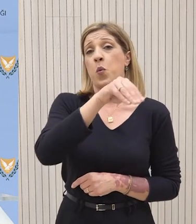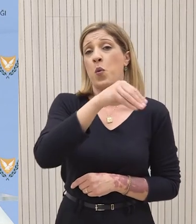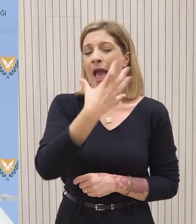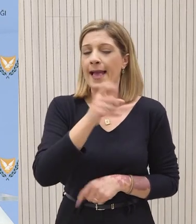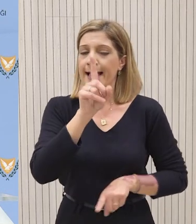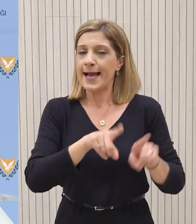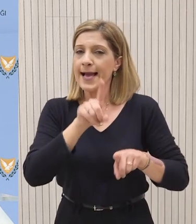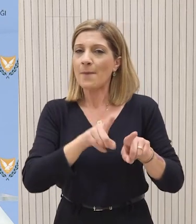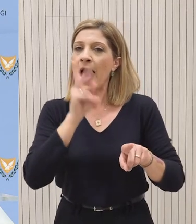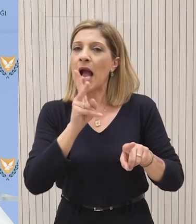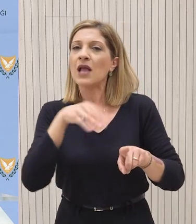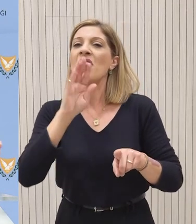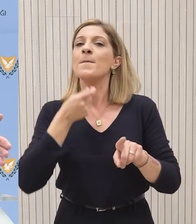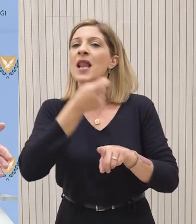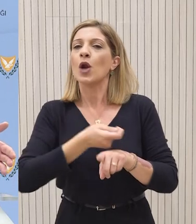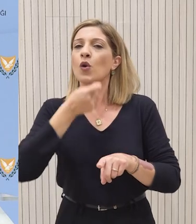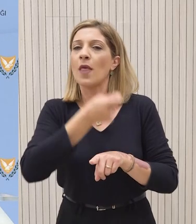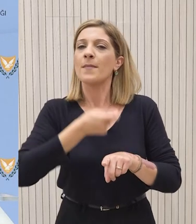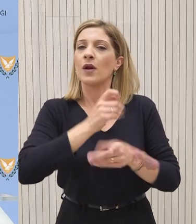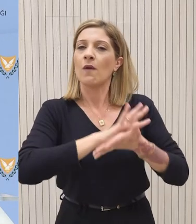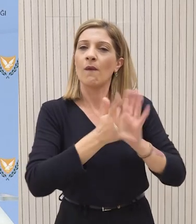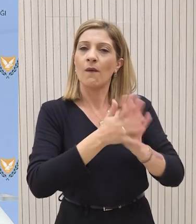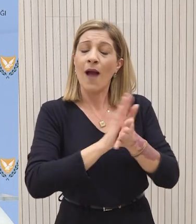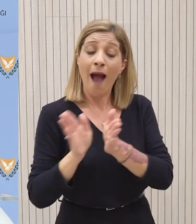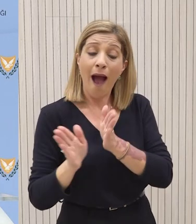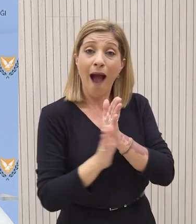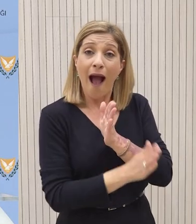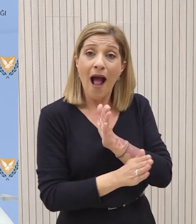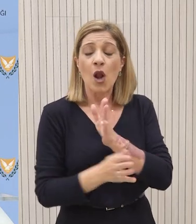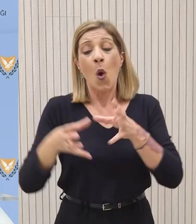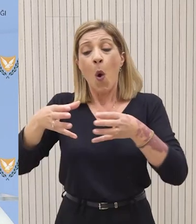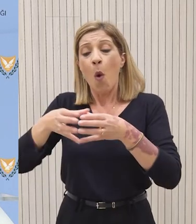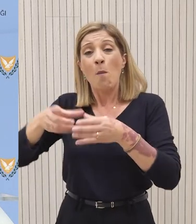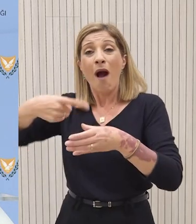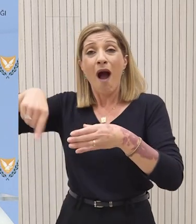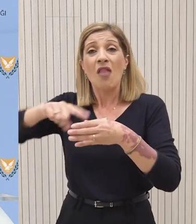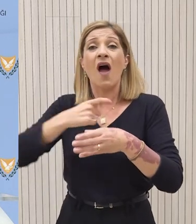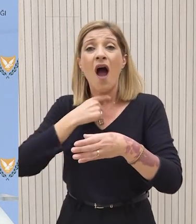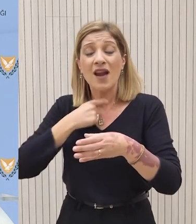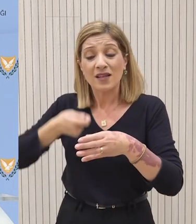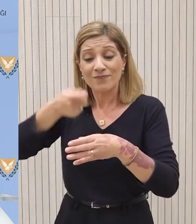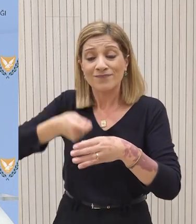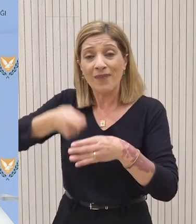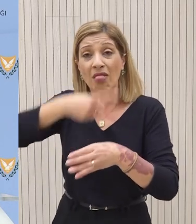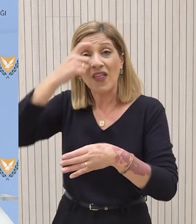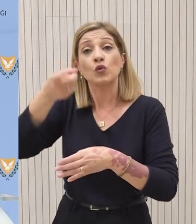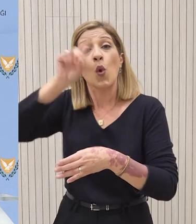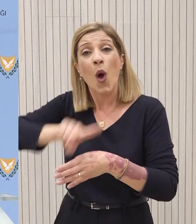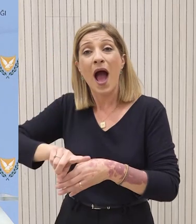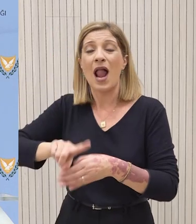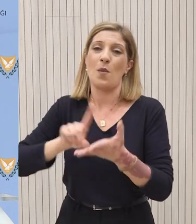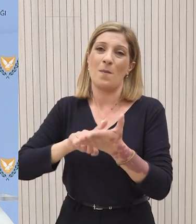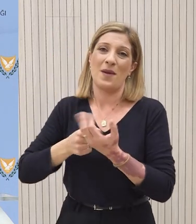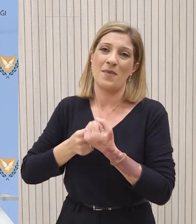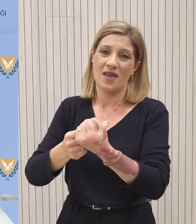στρατηγικοί κακοπληρωτές, διάφορα κενά, τα οποία ενδεχομένως να υπήρχαν. Οι προτάσεις της κυβέρνησης είναι προτάσεις της κυβέρνησης και του Υπουργικού Συμβουλίου, τις οποίες